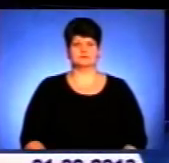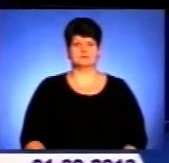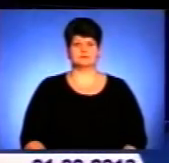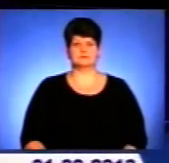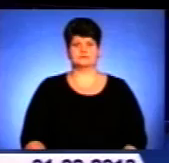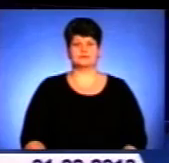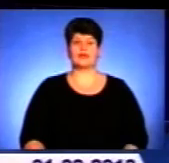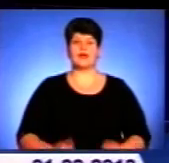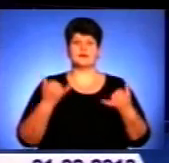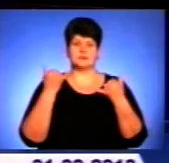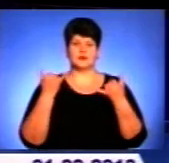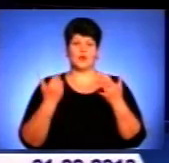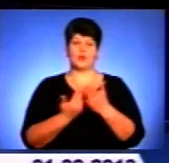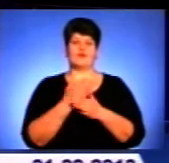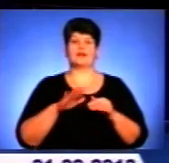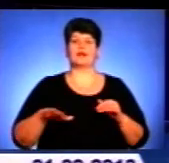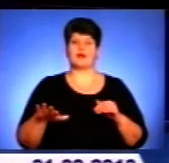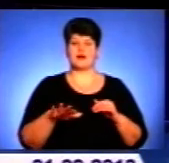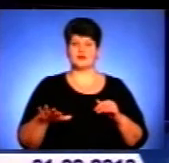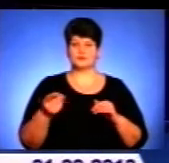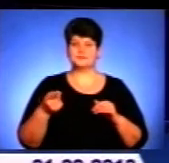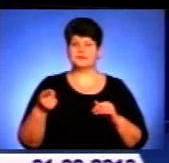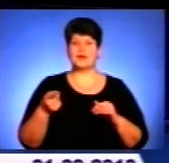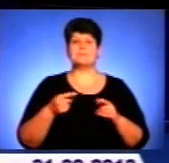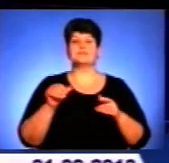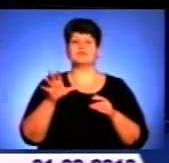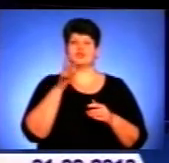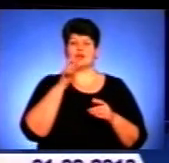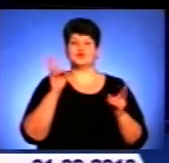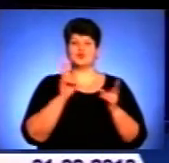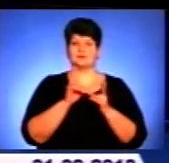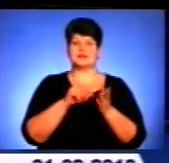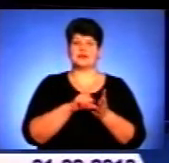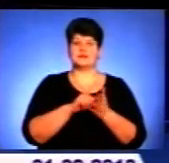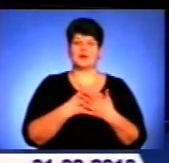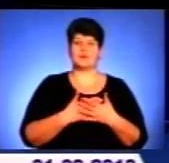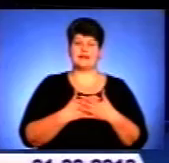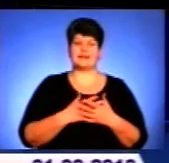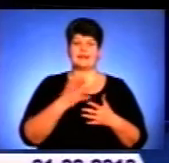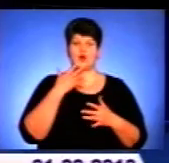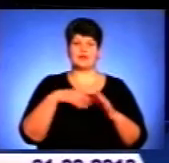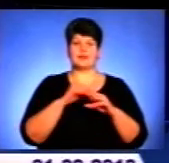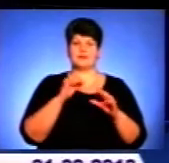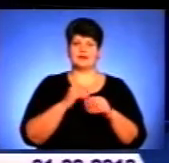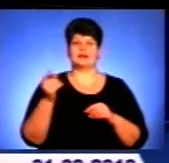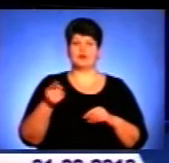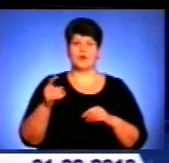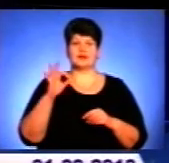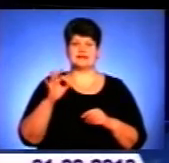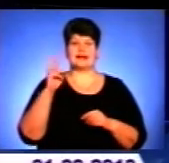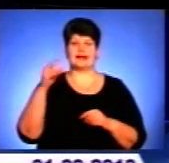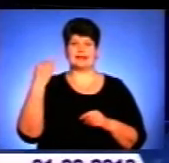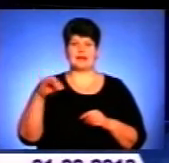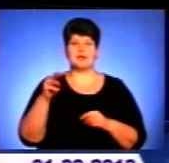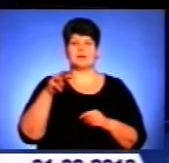А тепер до новин краю. Під час зустрічі з представниками громадськості народні депутати від Тернопільщини Олексій Кайда та Михайло